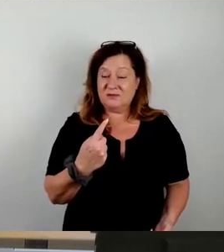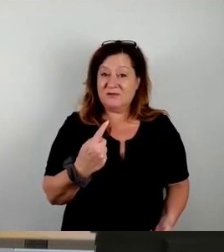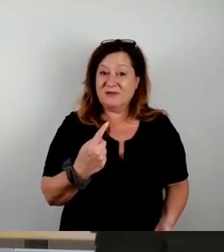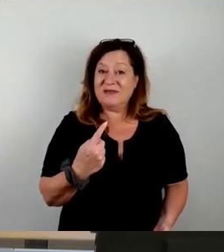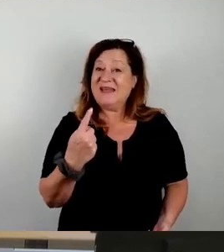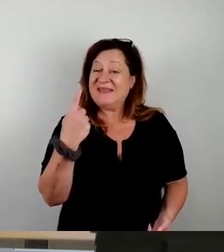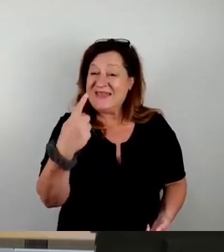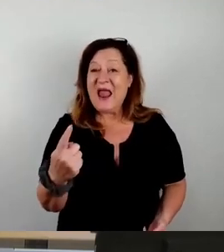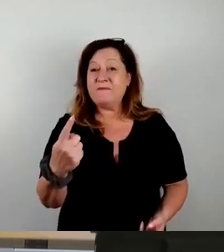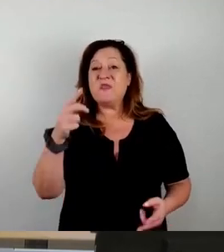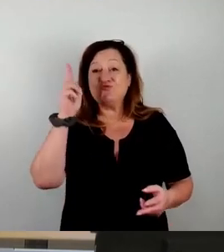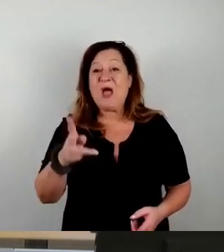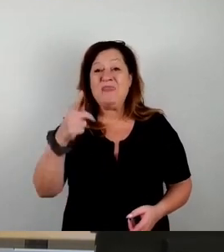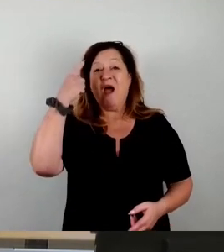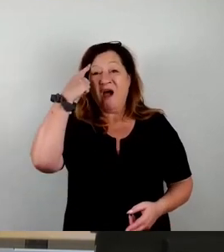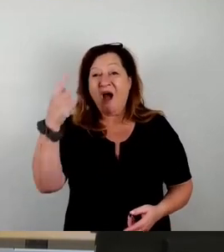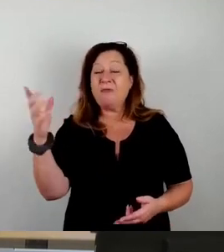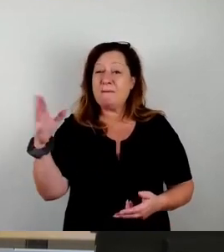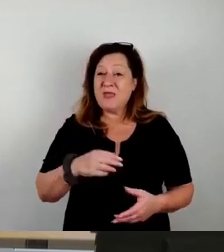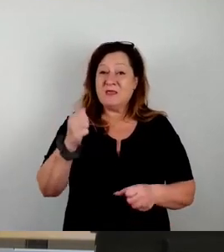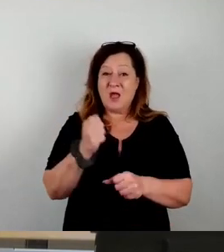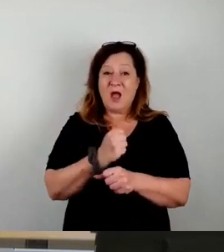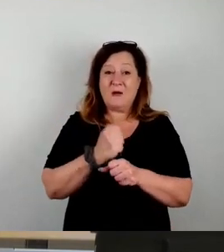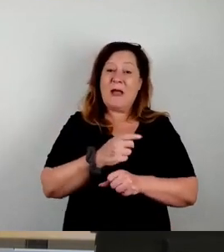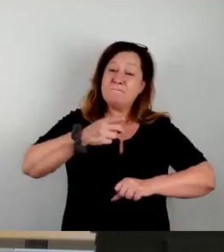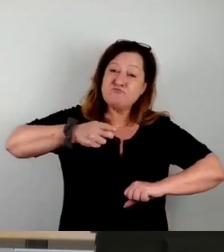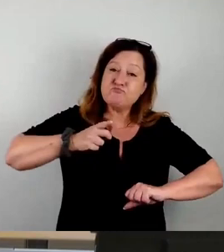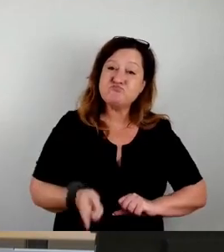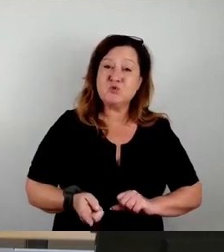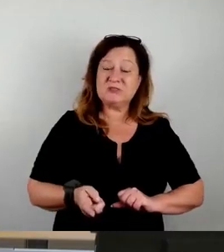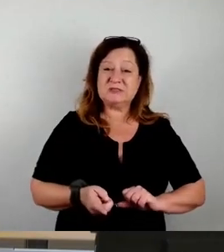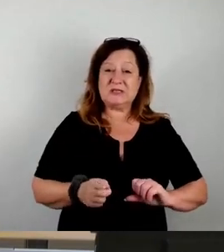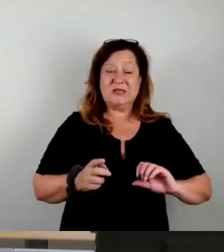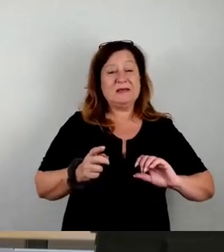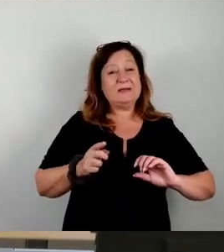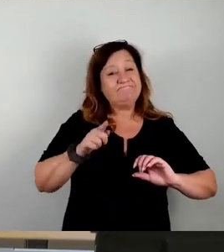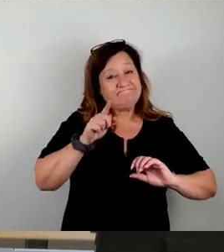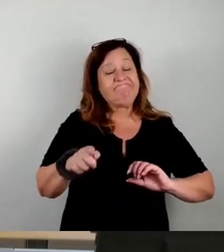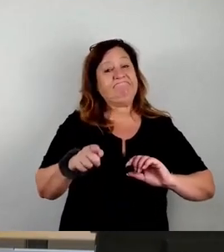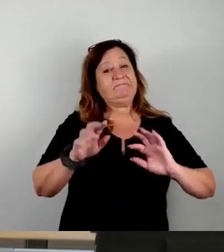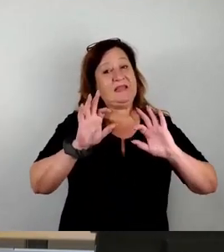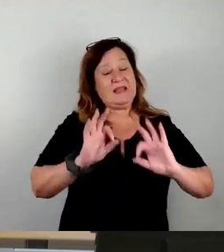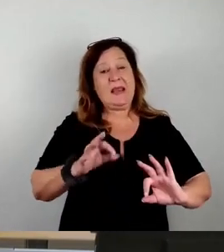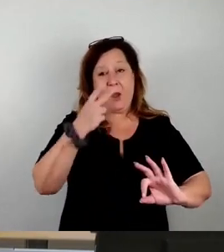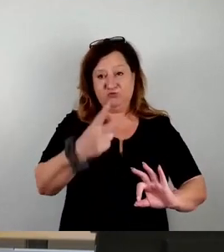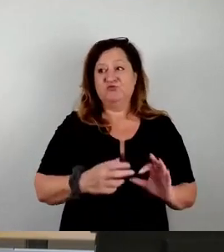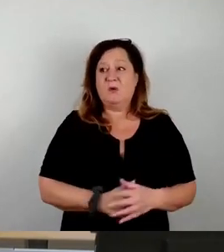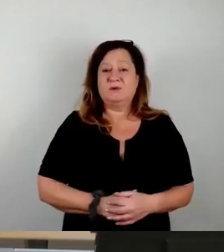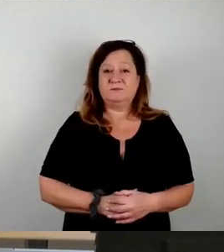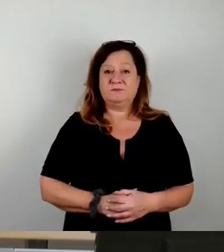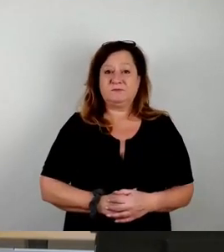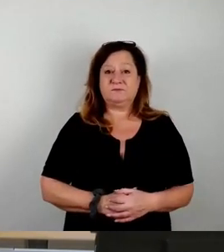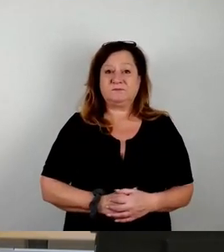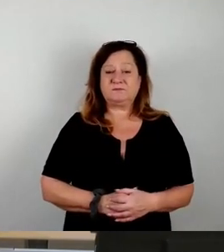Stadtrat ist, dann muss man ein Stück weit genauer hingucken. So, und das